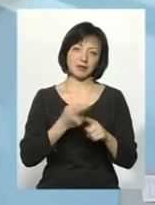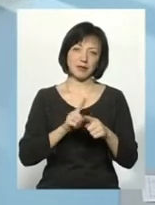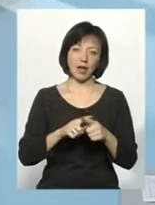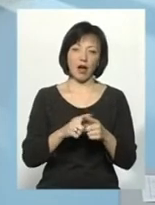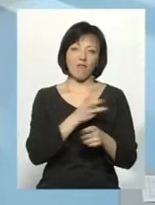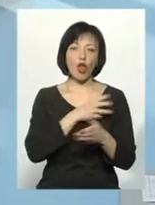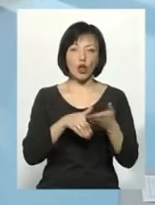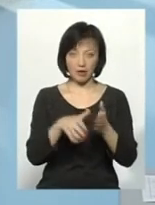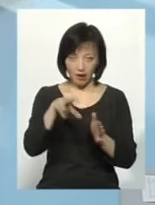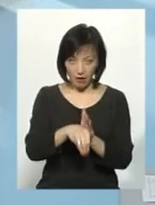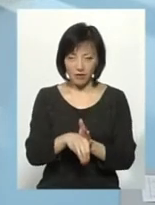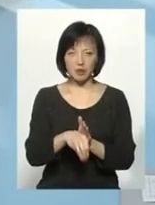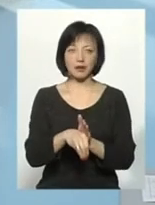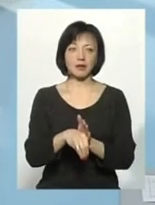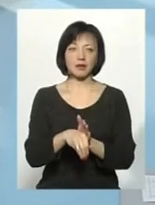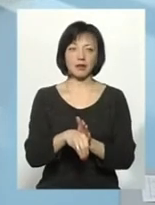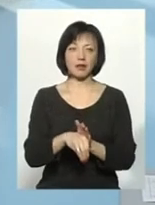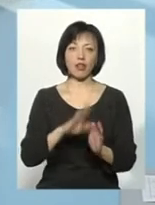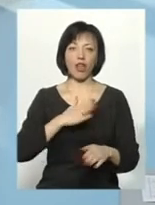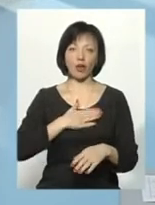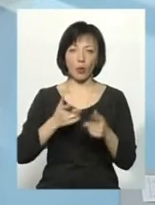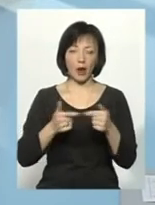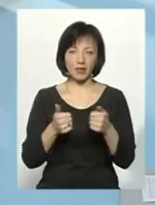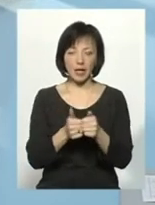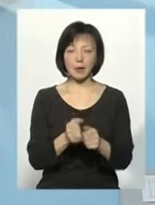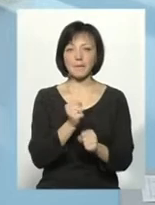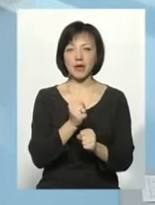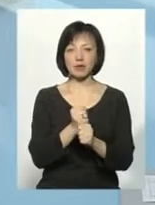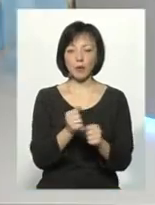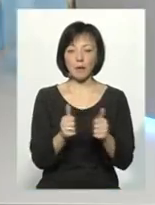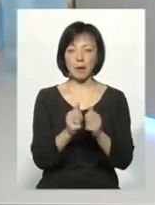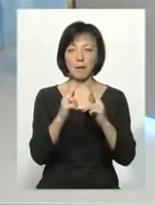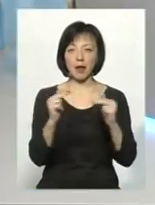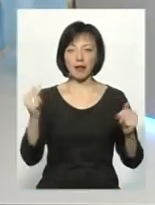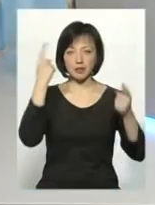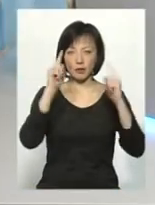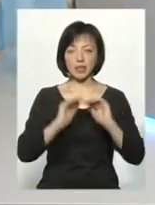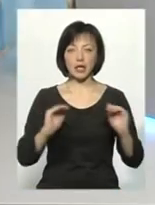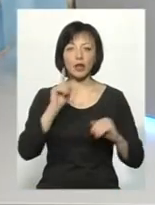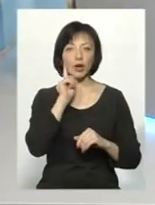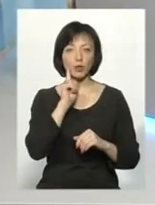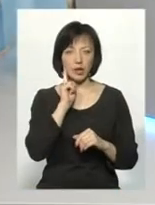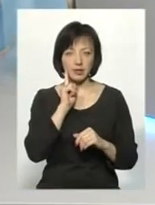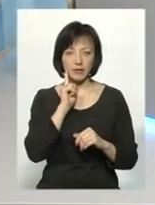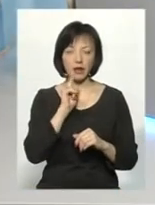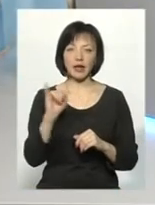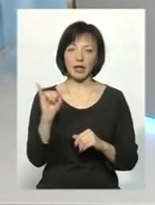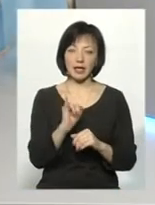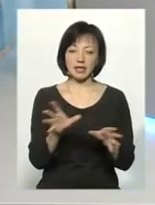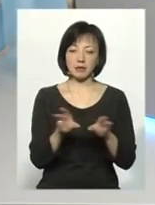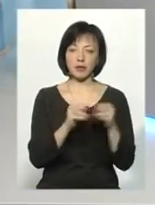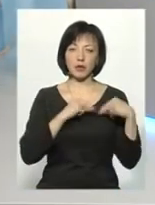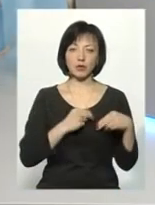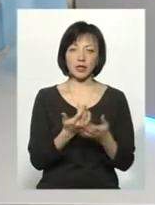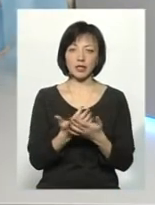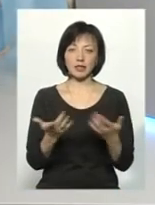волонтерів фонду «Серце до серця». Вони працюють при Палаці творчості дітей та юнацтва і співпрацюють з